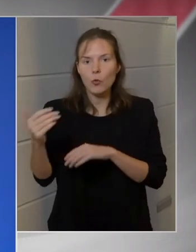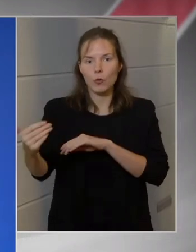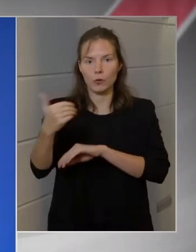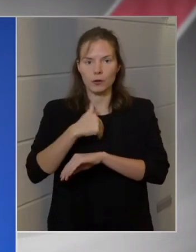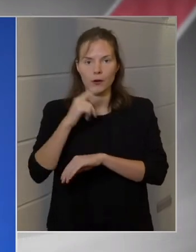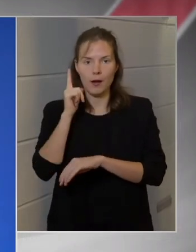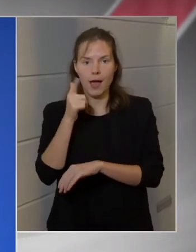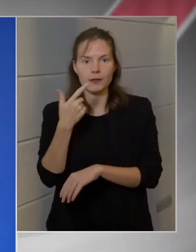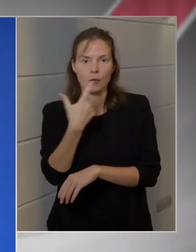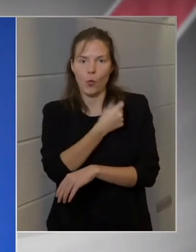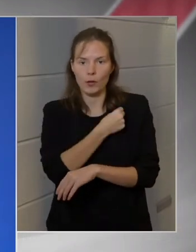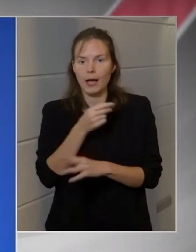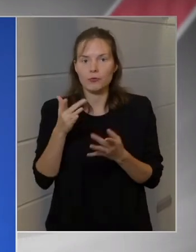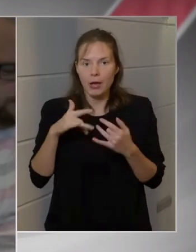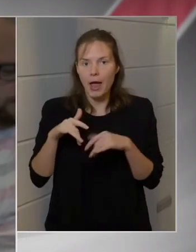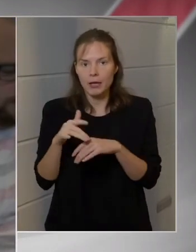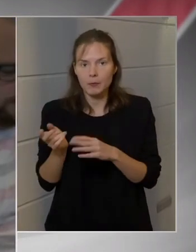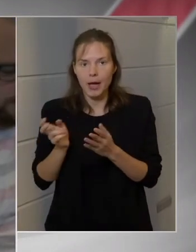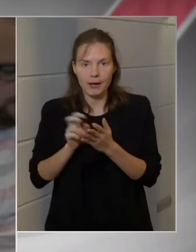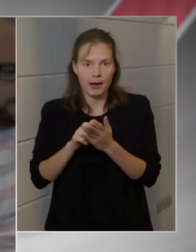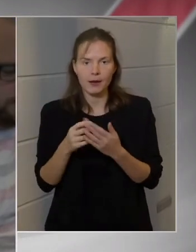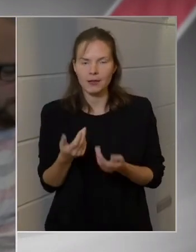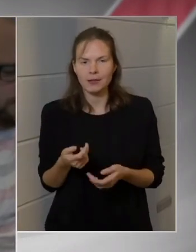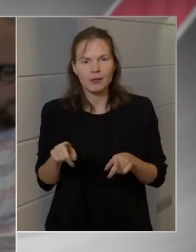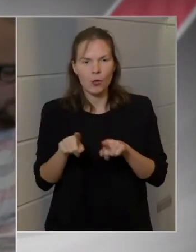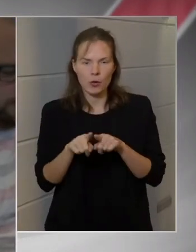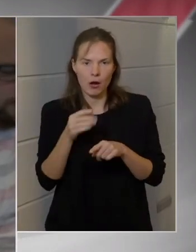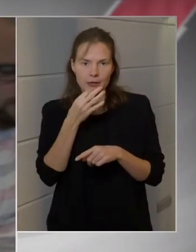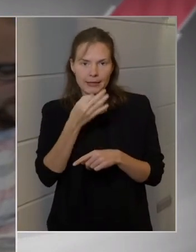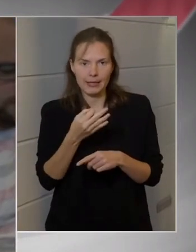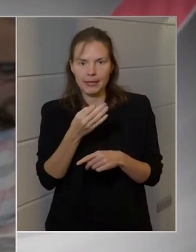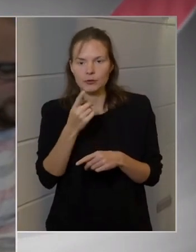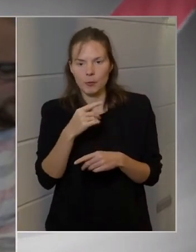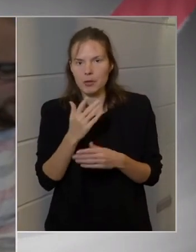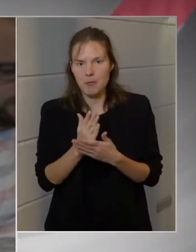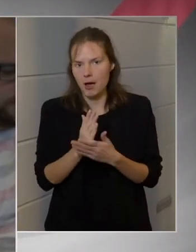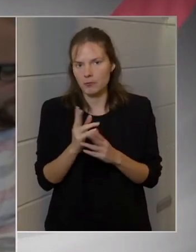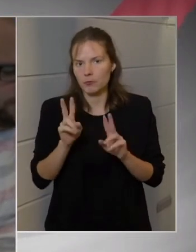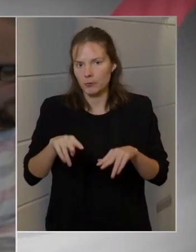hozzá és beoltották, és ott helyben regisztrálták. Tehát ez egy olyan kérés, ami megvalósult.